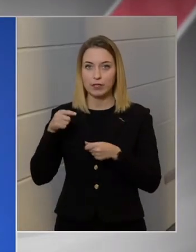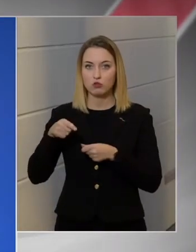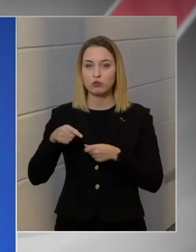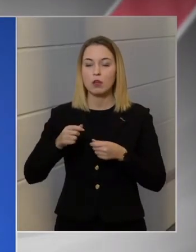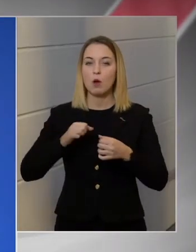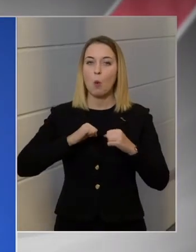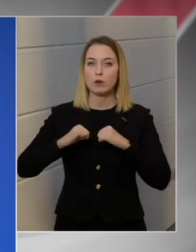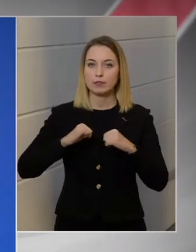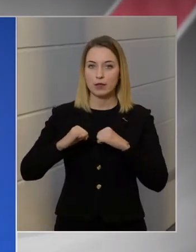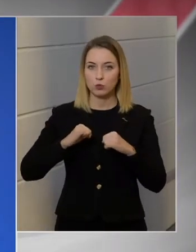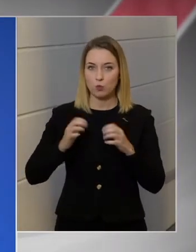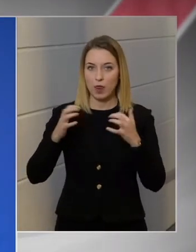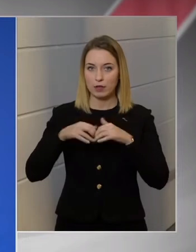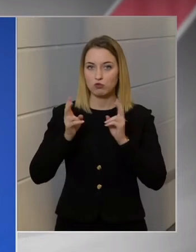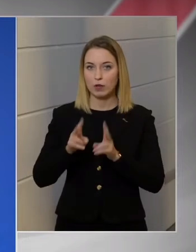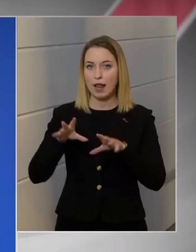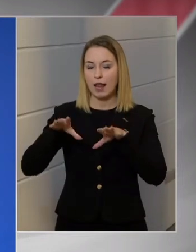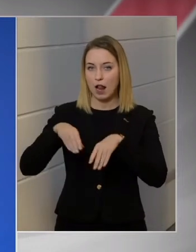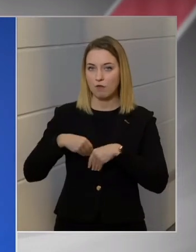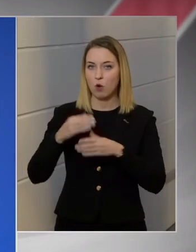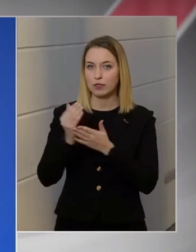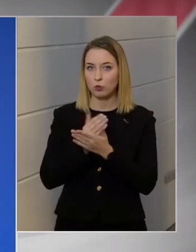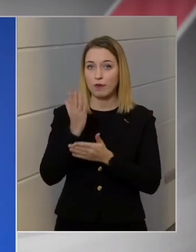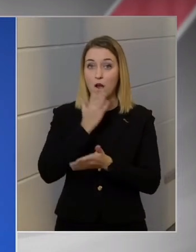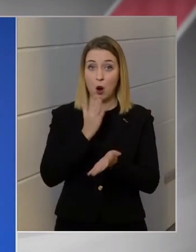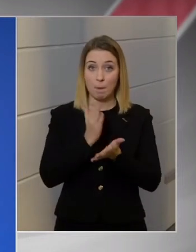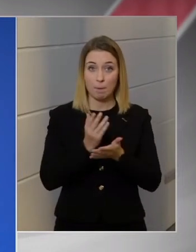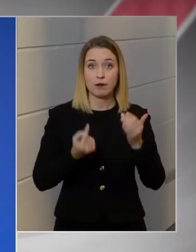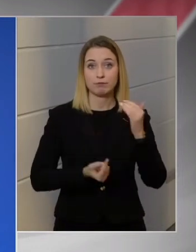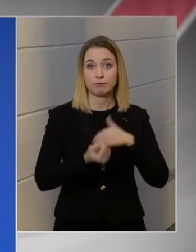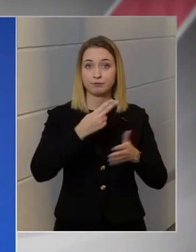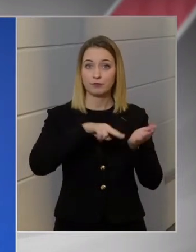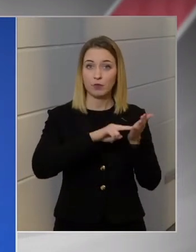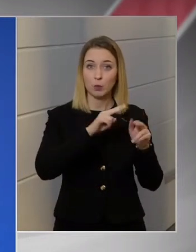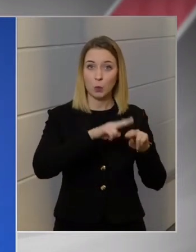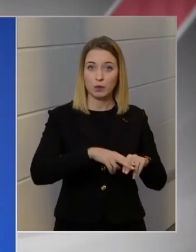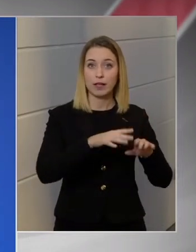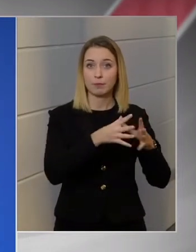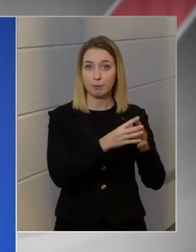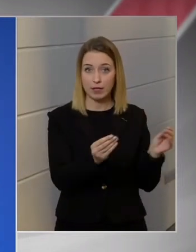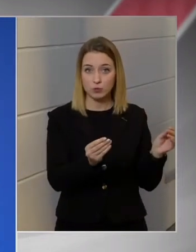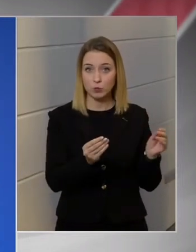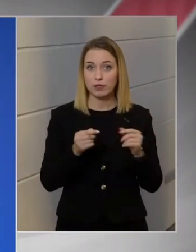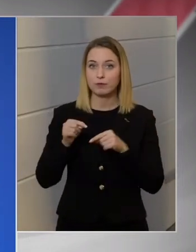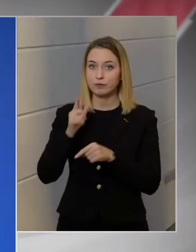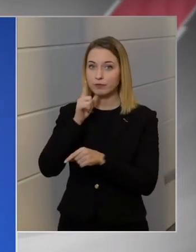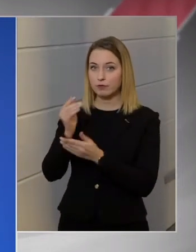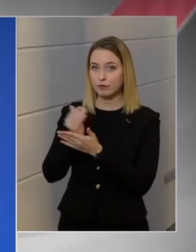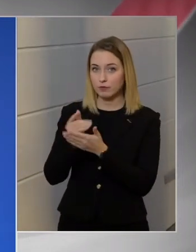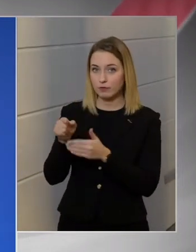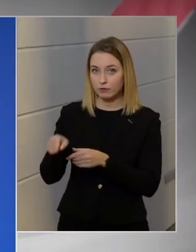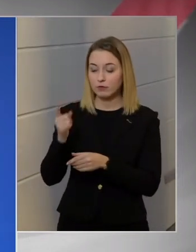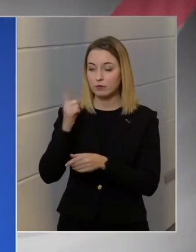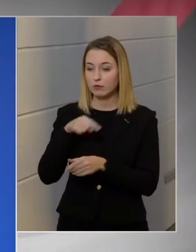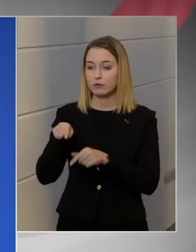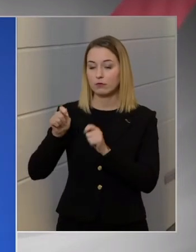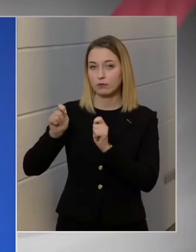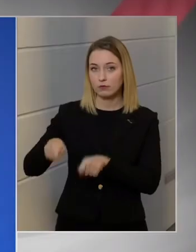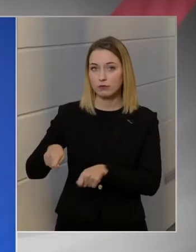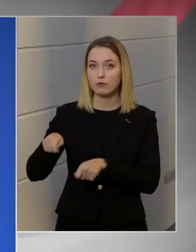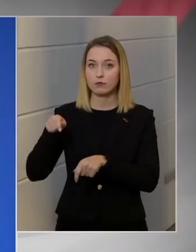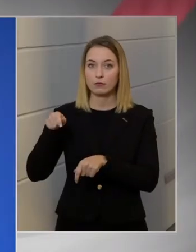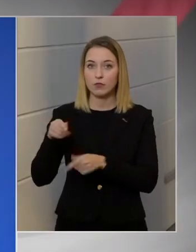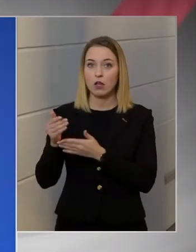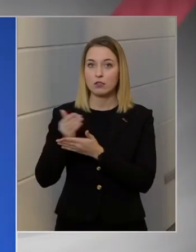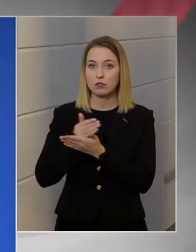törvényt, és akkor amikor megszűnik a rendkívüli jogrend, akkor hatályval épp az a törvény, ami eldönti, hogy a rendkívüli jogrend alatt meghozott